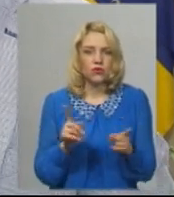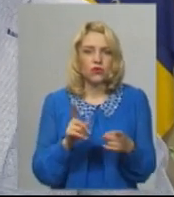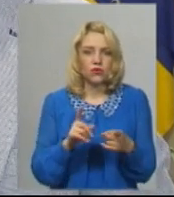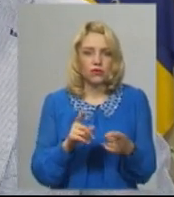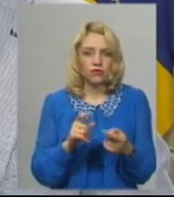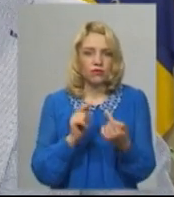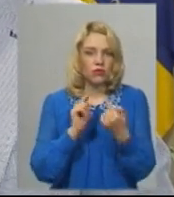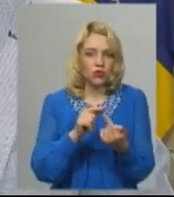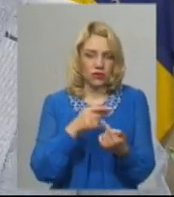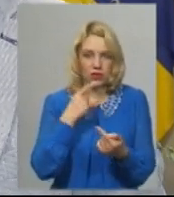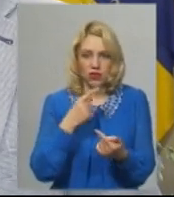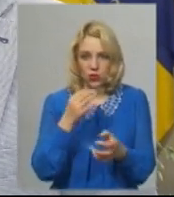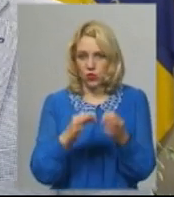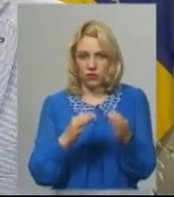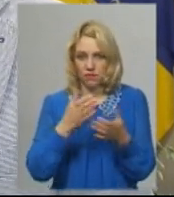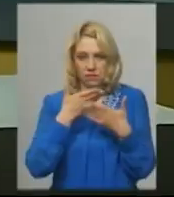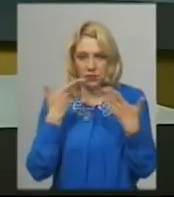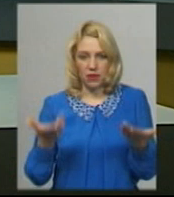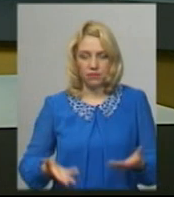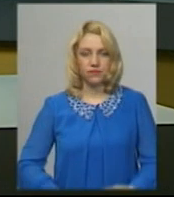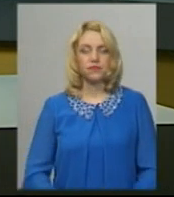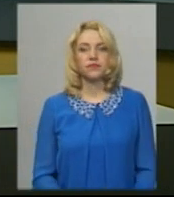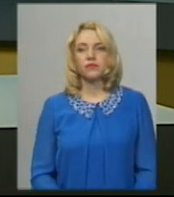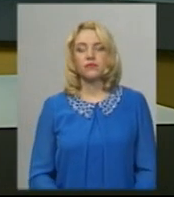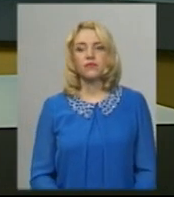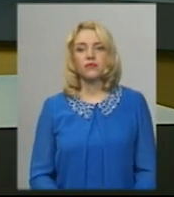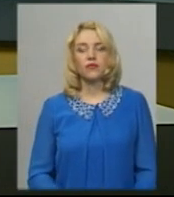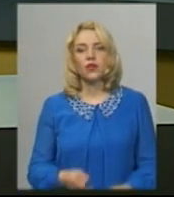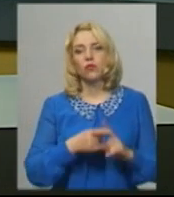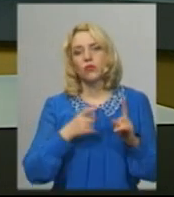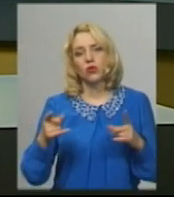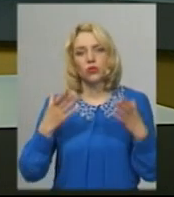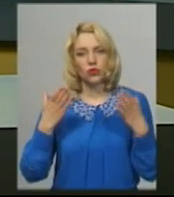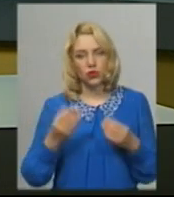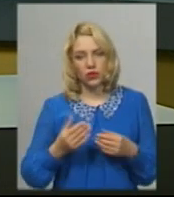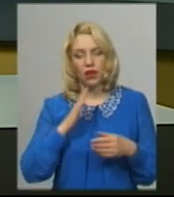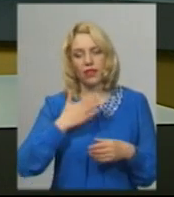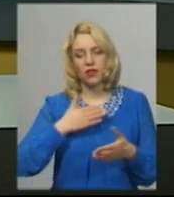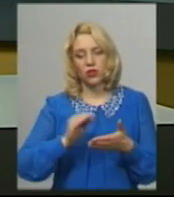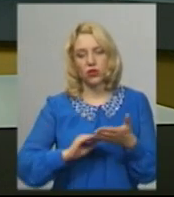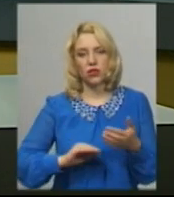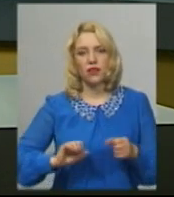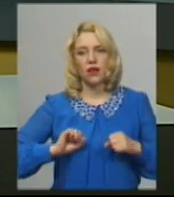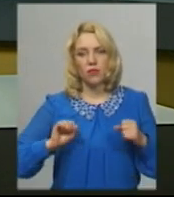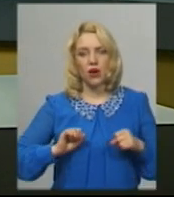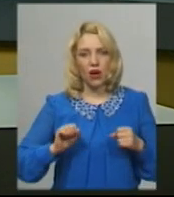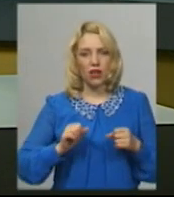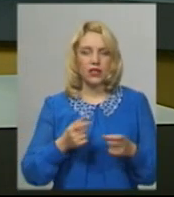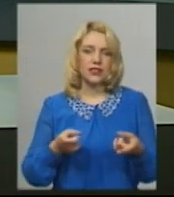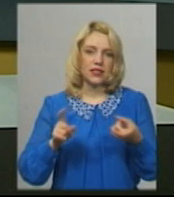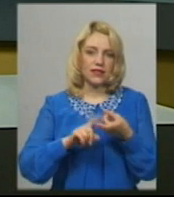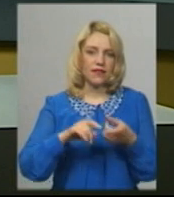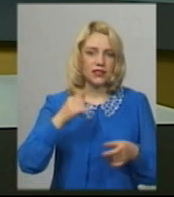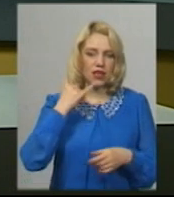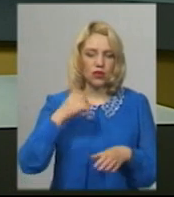суді доводити потреби нема. Протягом дня наші кореспонденти намагали зв'язатися з головою Хмельницької